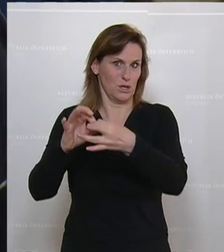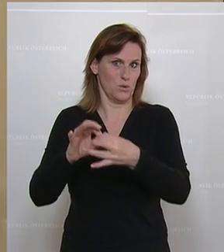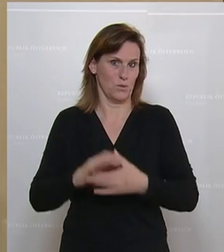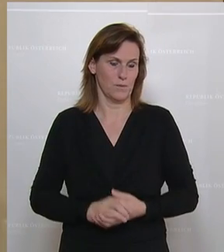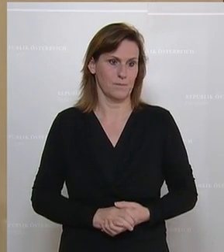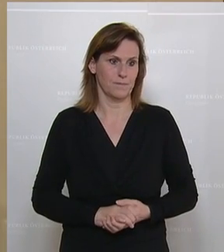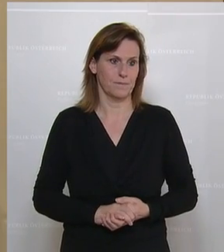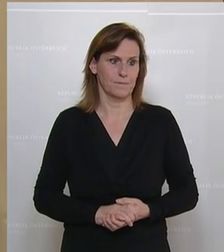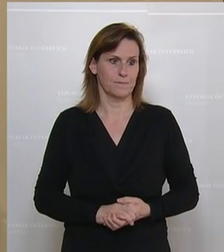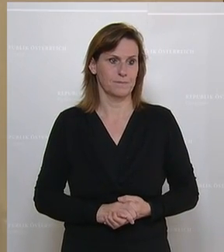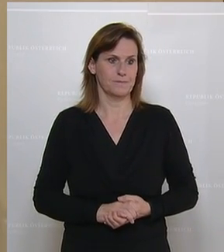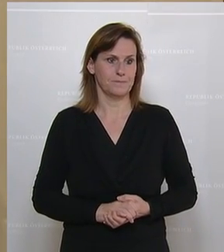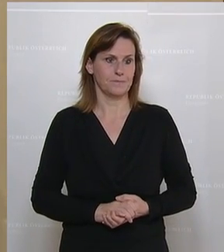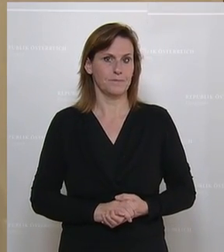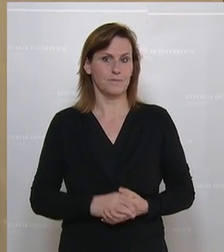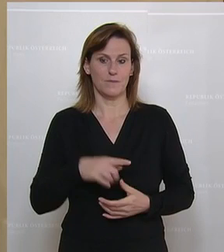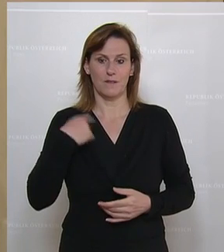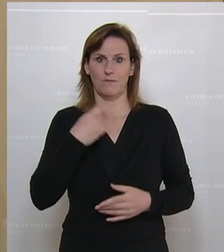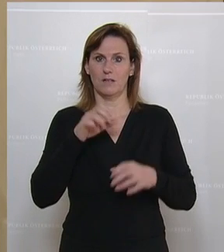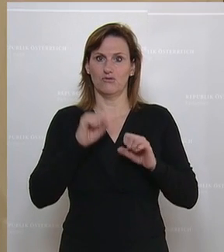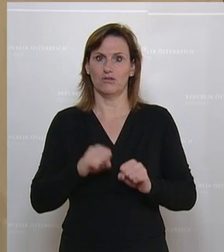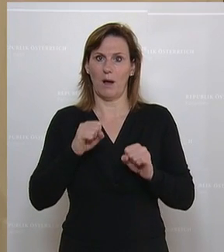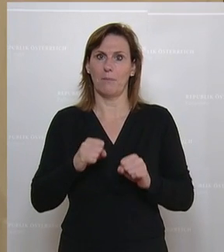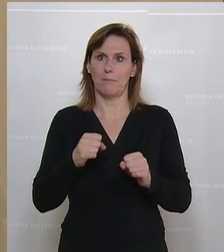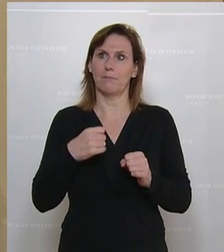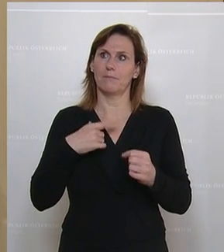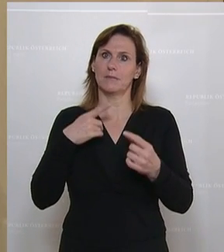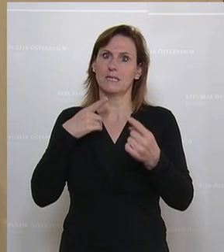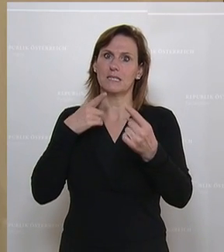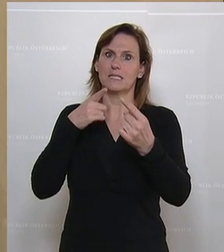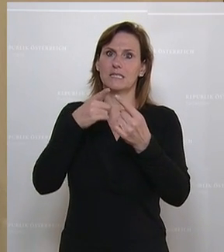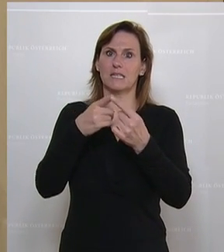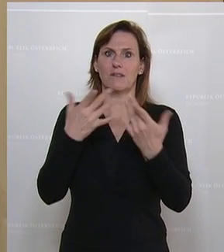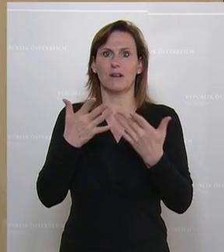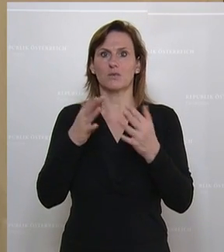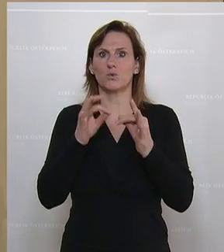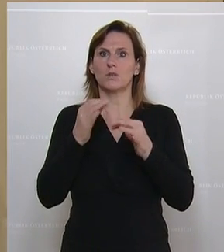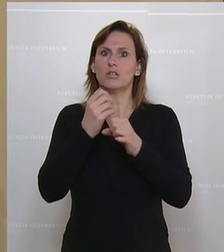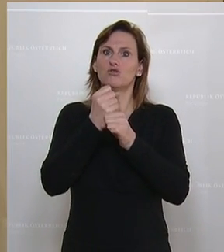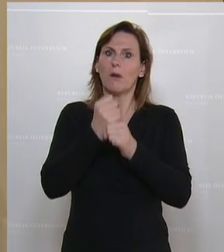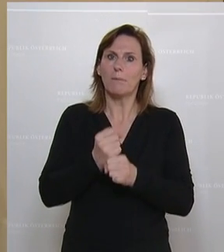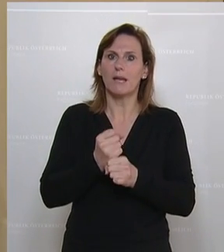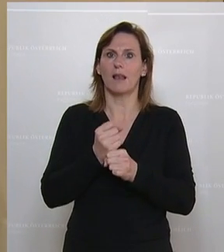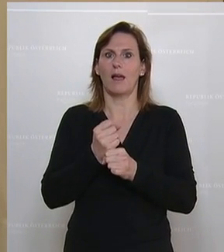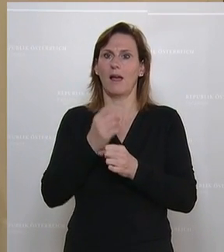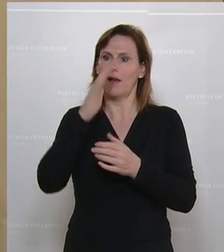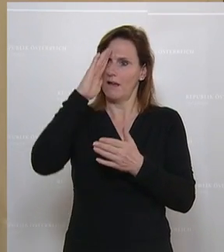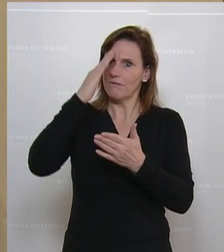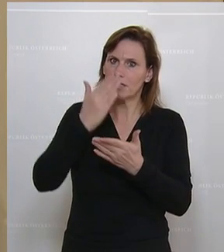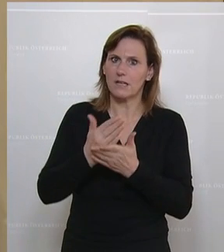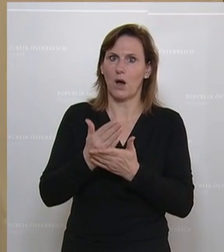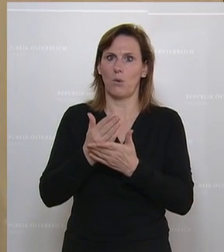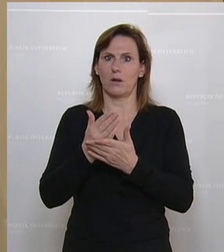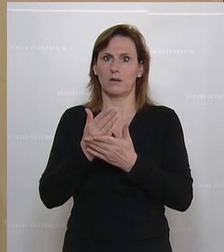Also, wir haben immer danach getrachtet, und das ist, glaube ich, der richtige Ansatz, gute, stabile, tragfähige, vertrauensvolle